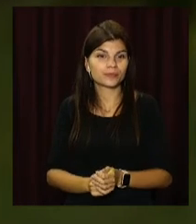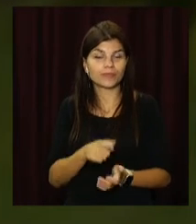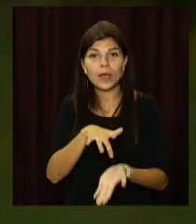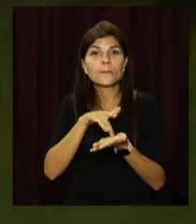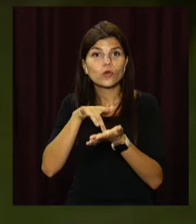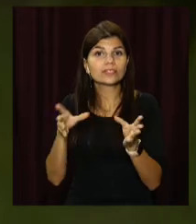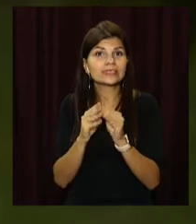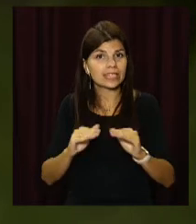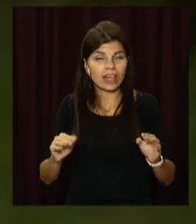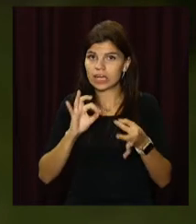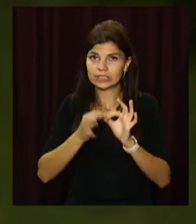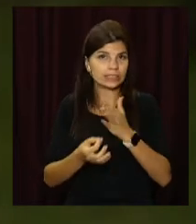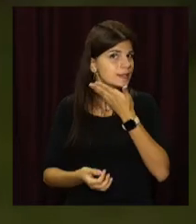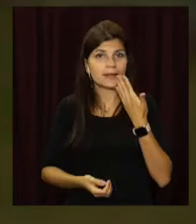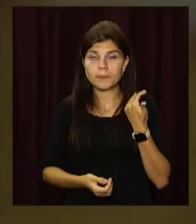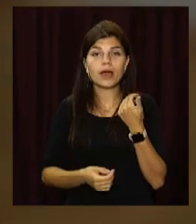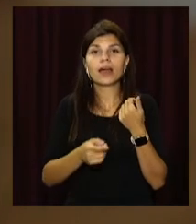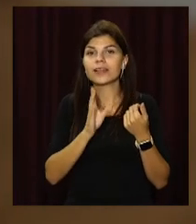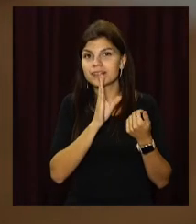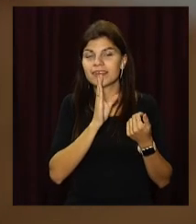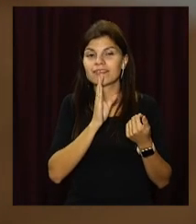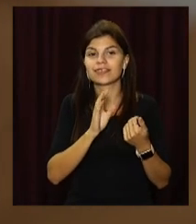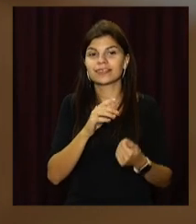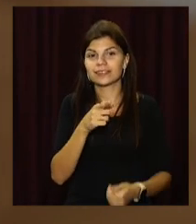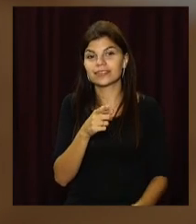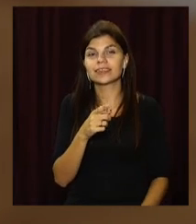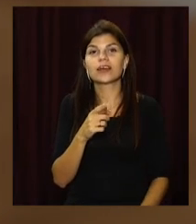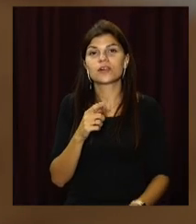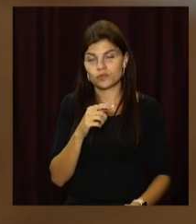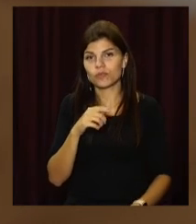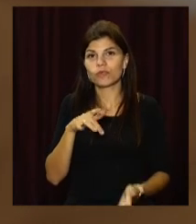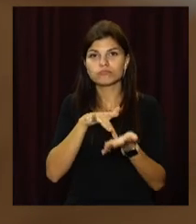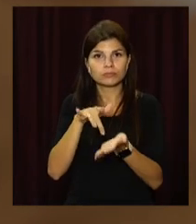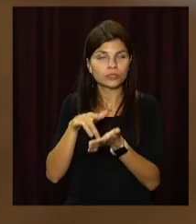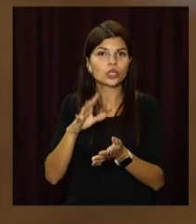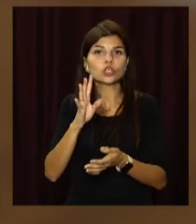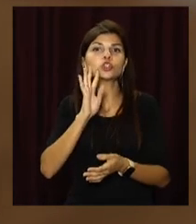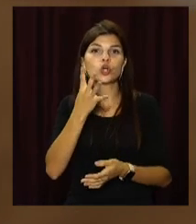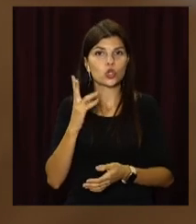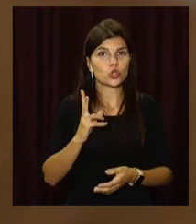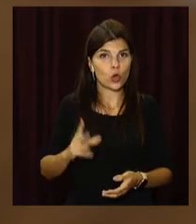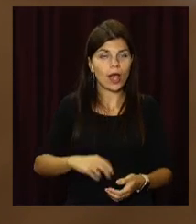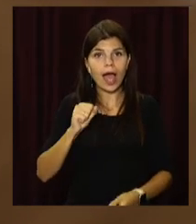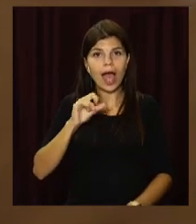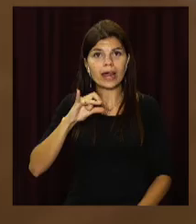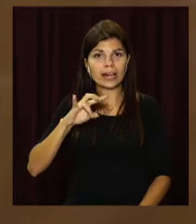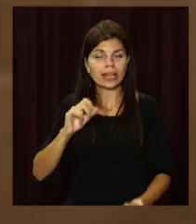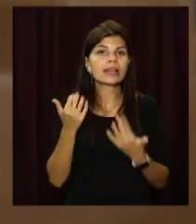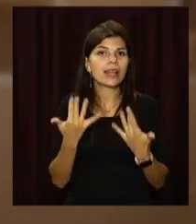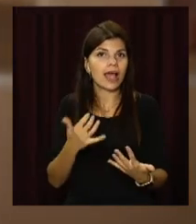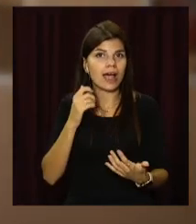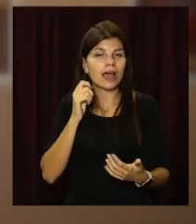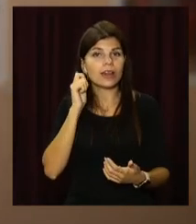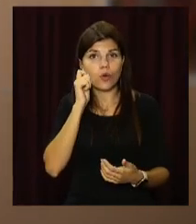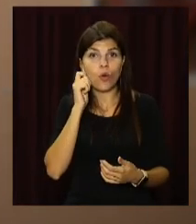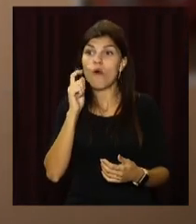Мандрувати із дітьми не складно, впевнена дніпрянка Сусана Біліба. Родина подорожує з чотирирічною донечкою Аріною декілька разів на